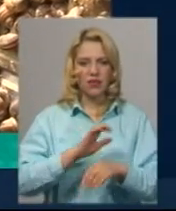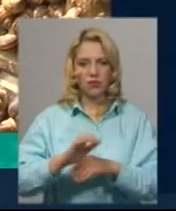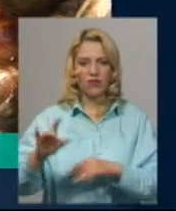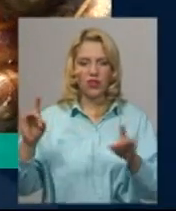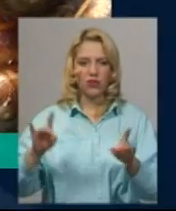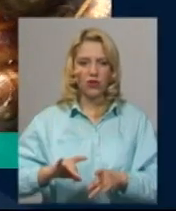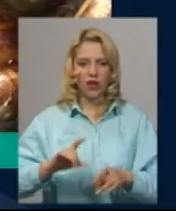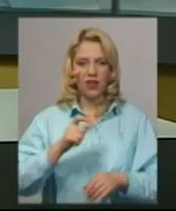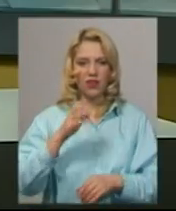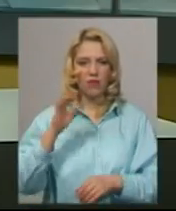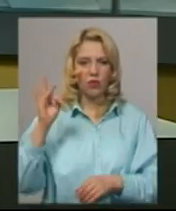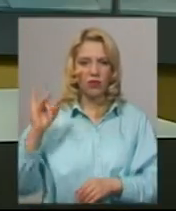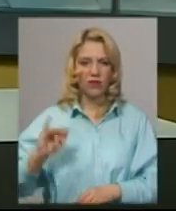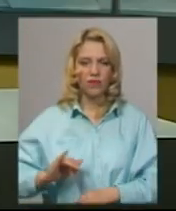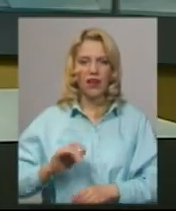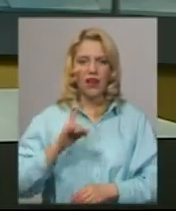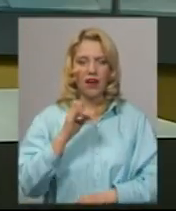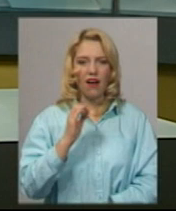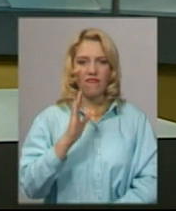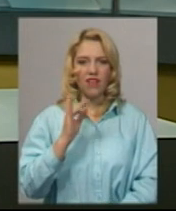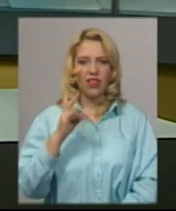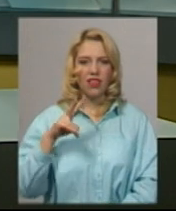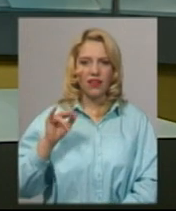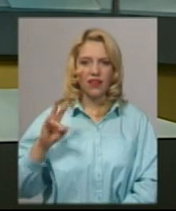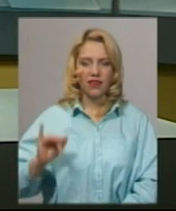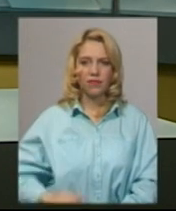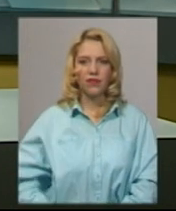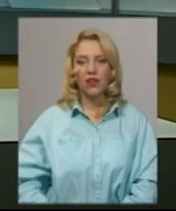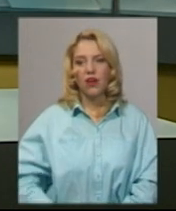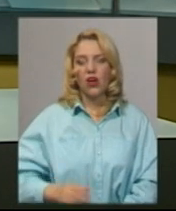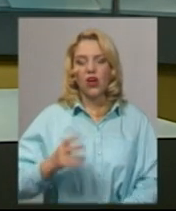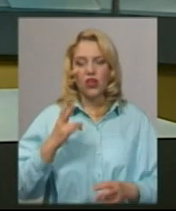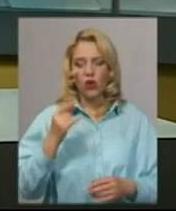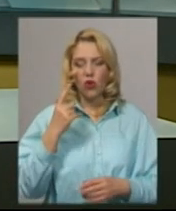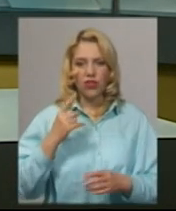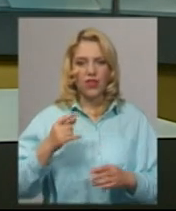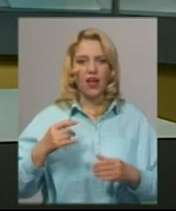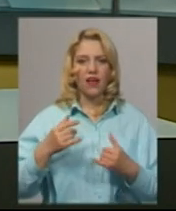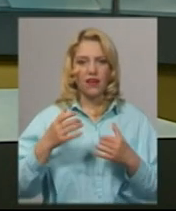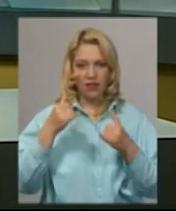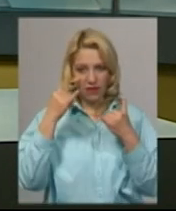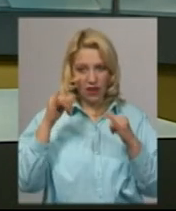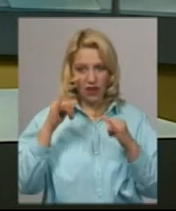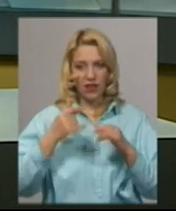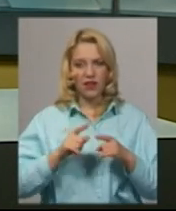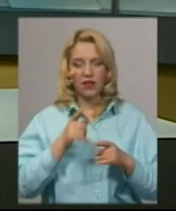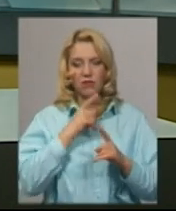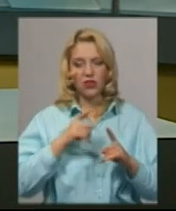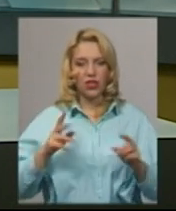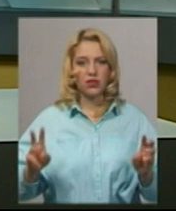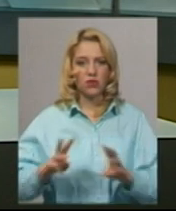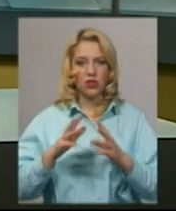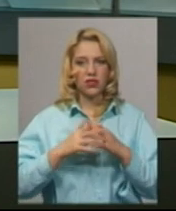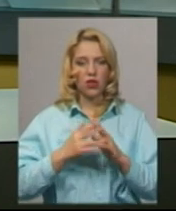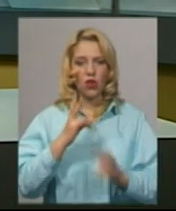Європи. Жодна тварина під час вчорашньої пожежі в корівнику сільськогосподарського підприємства в селі